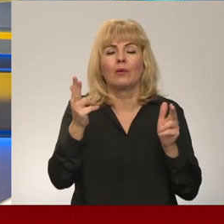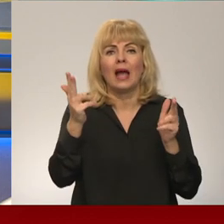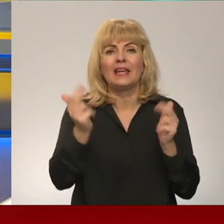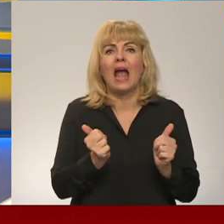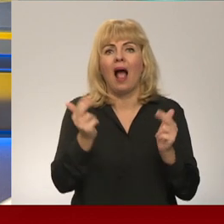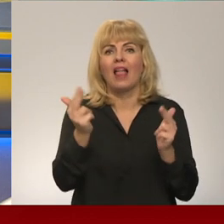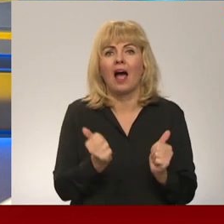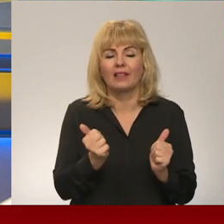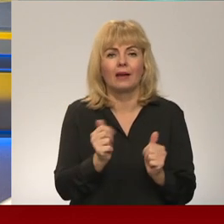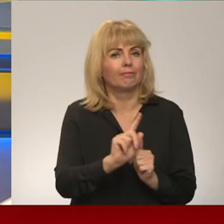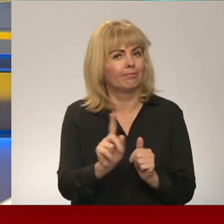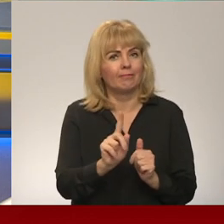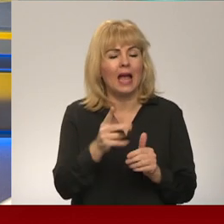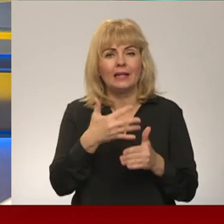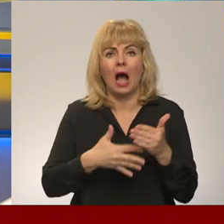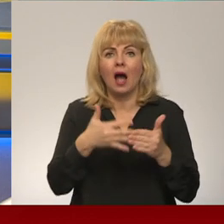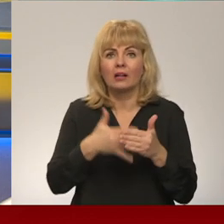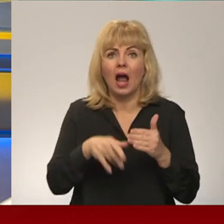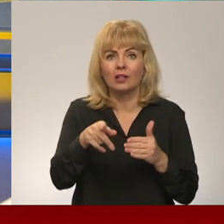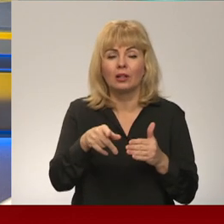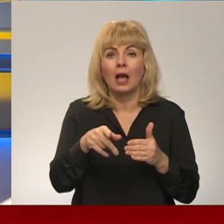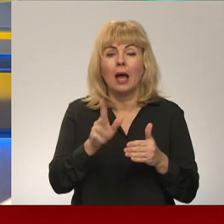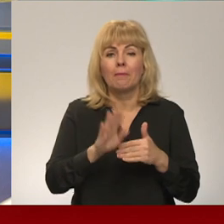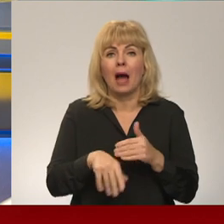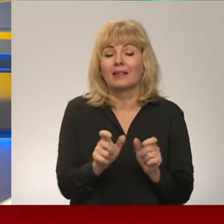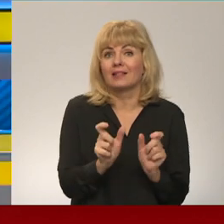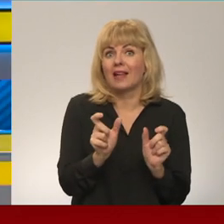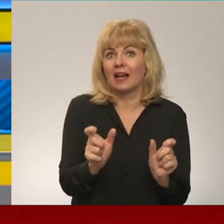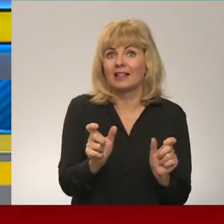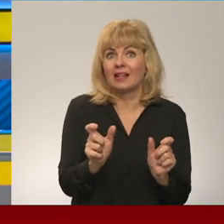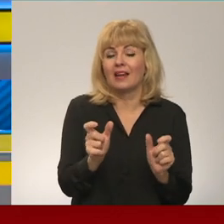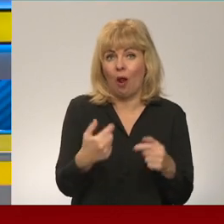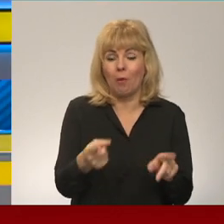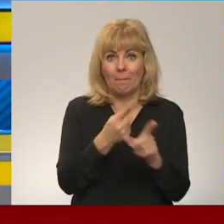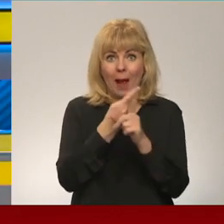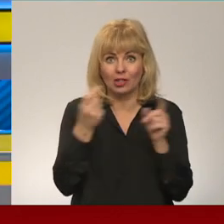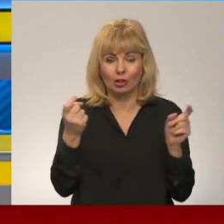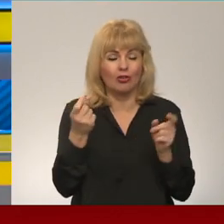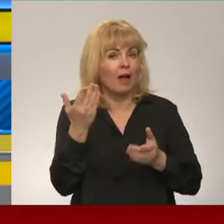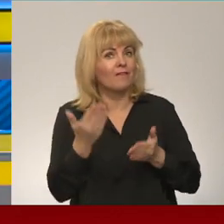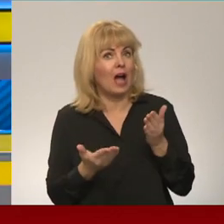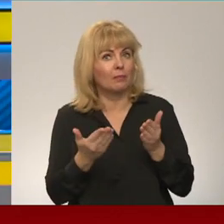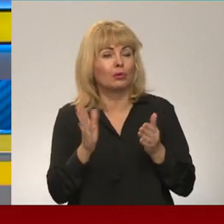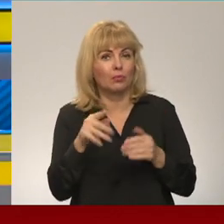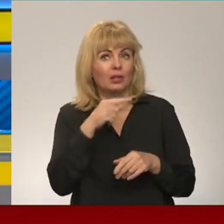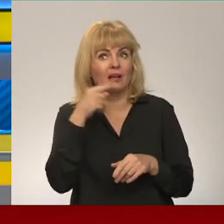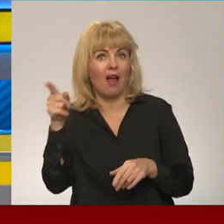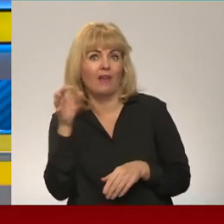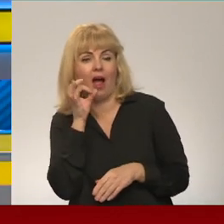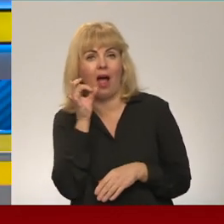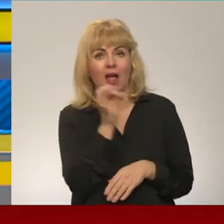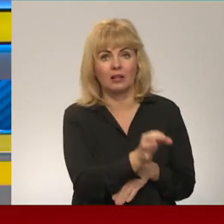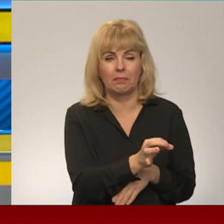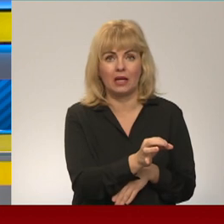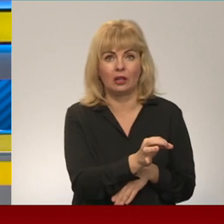jārēķinās, ir tīpaši, es domāju, pēc sankcija pasludināšanas, ka varētu būt arī Krievijas atbildi, kas, nu, tā kā